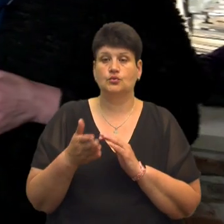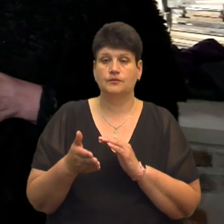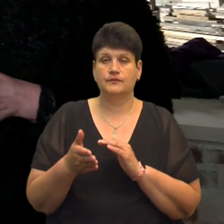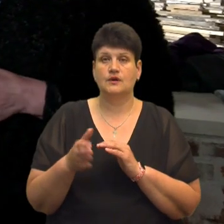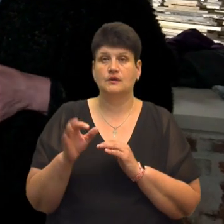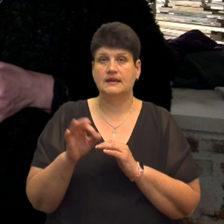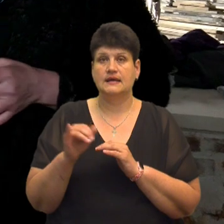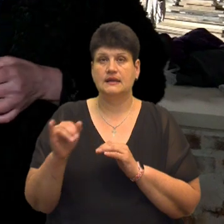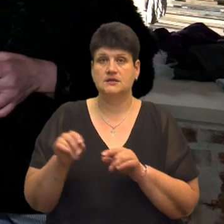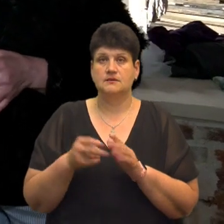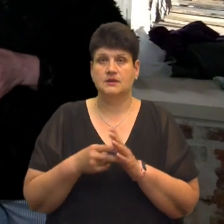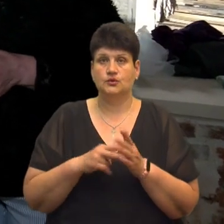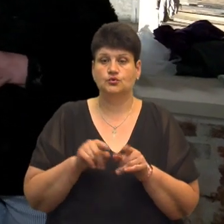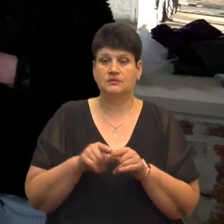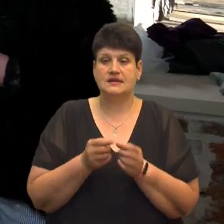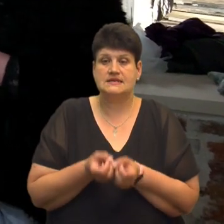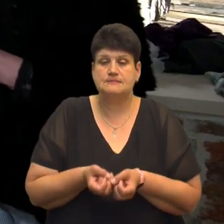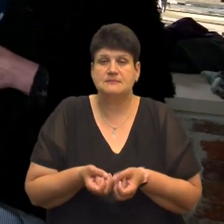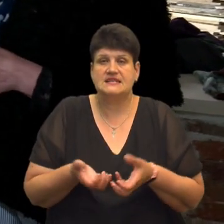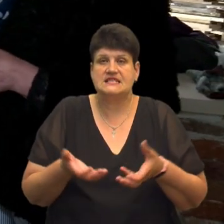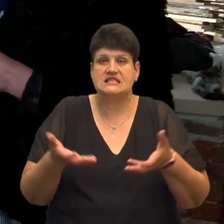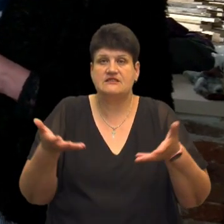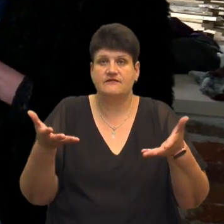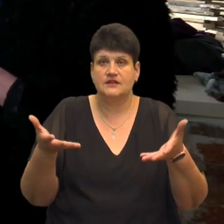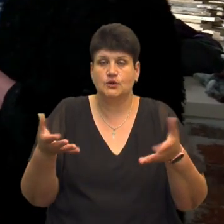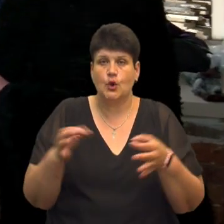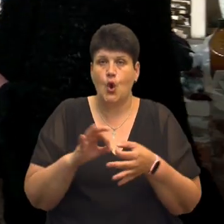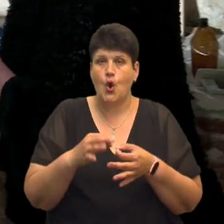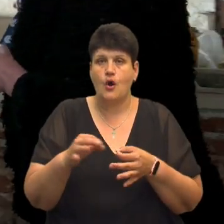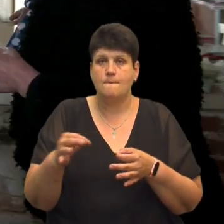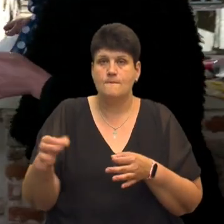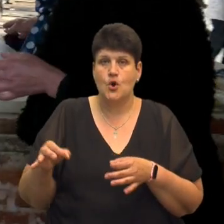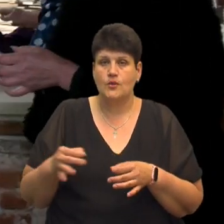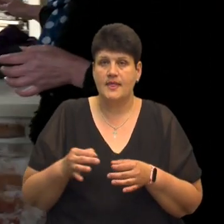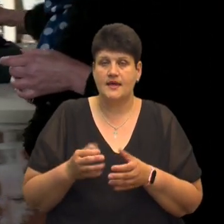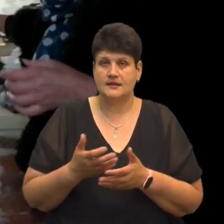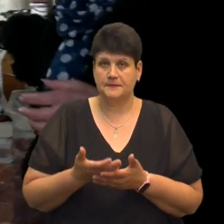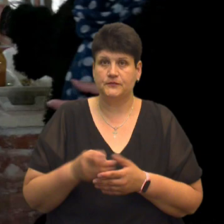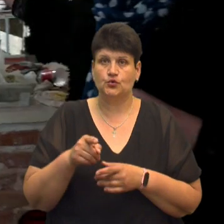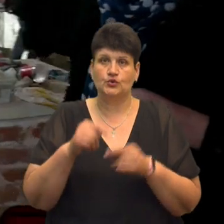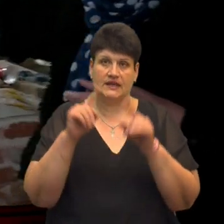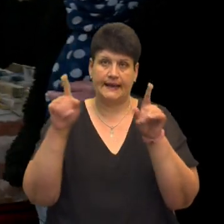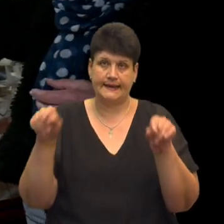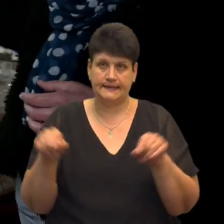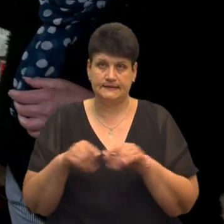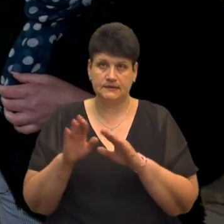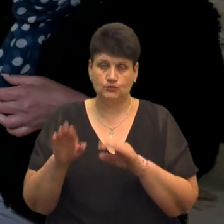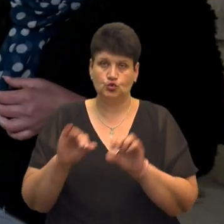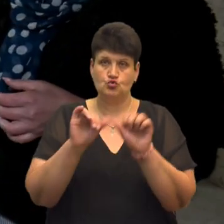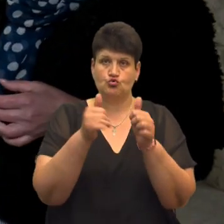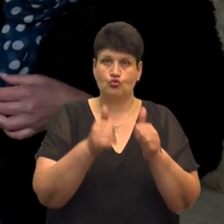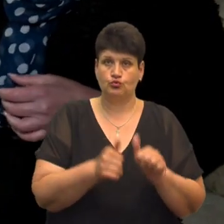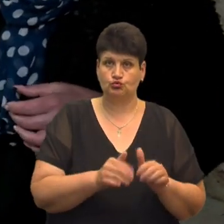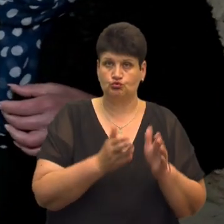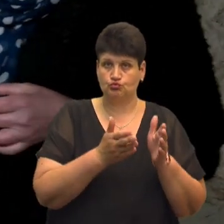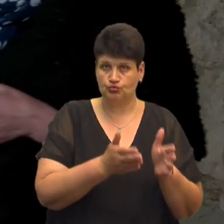Іліч, значить, тут буде підсвіткою в тій ніші колекція монет. Тут картини, тут будуть скульптури. От я знаю